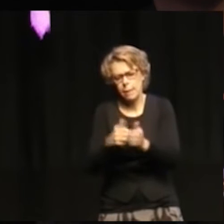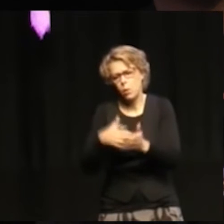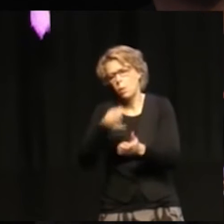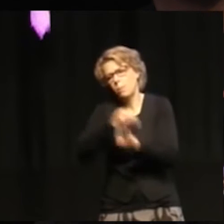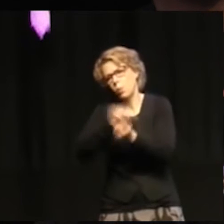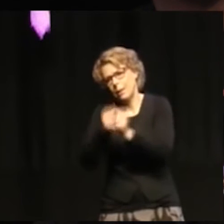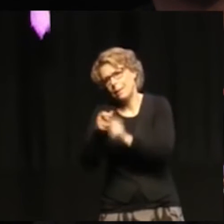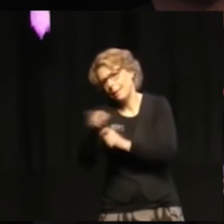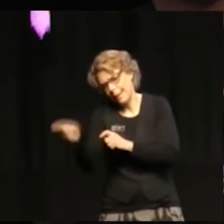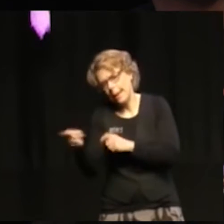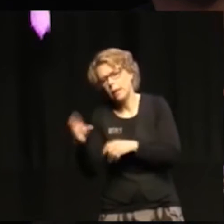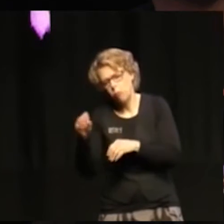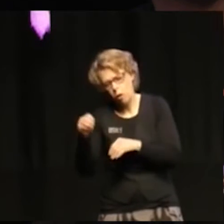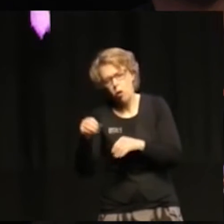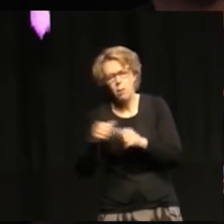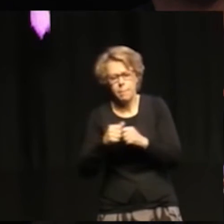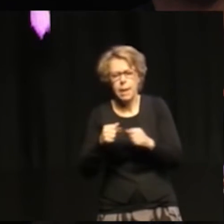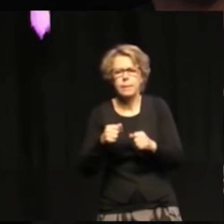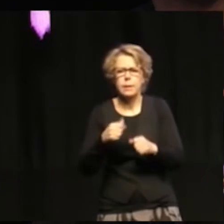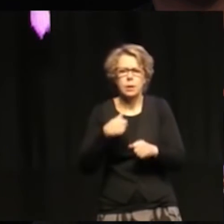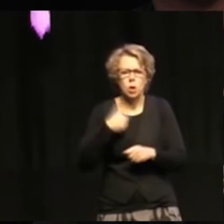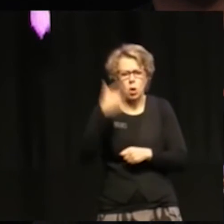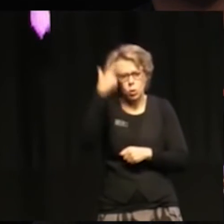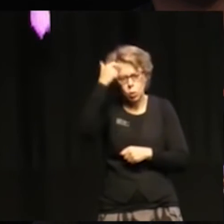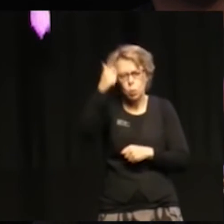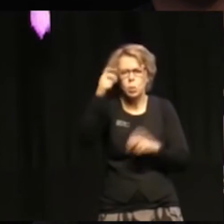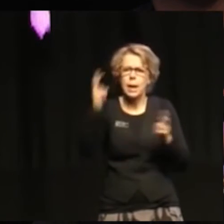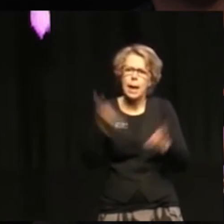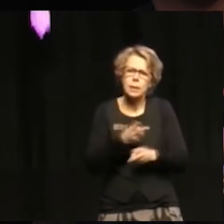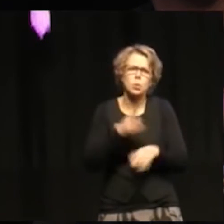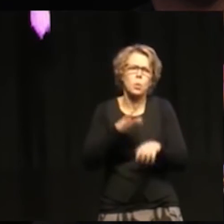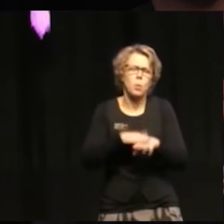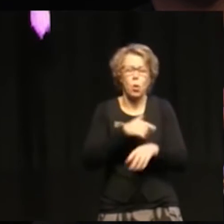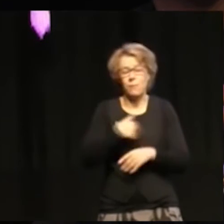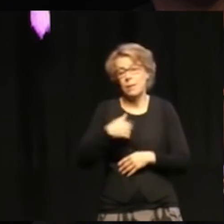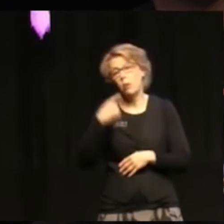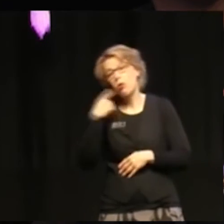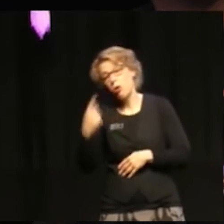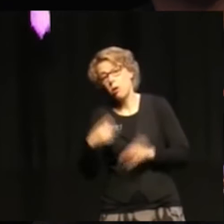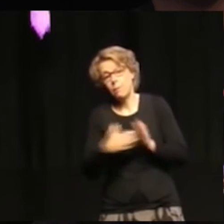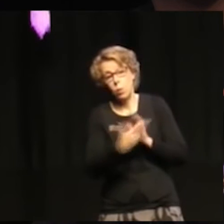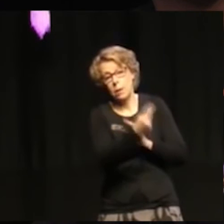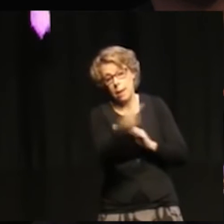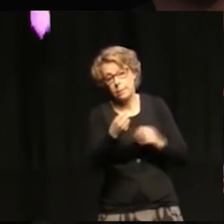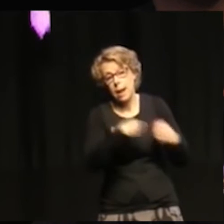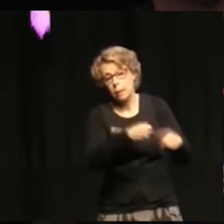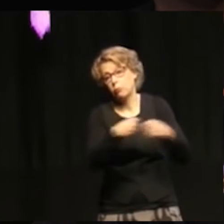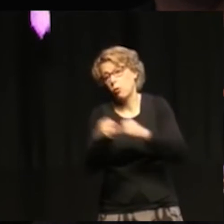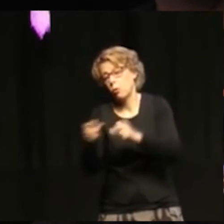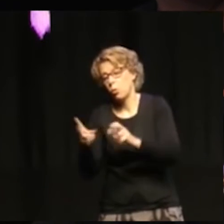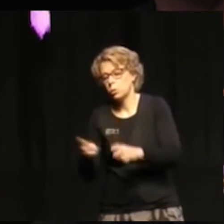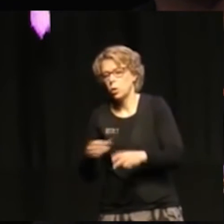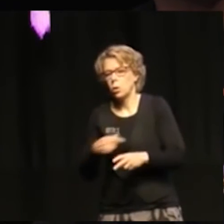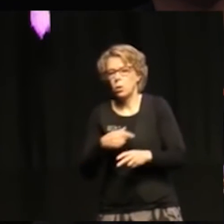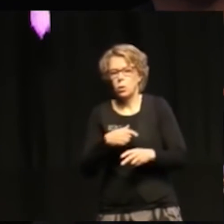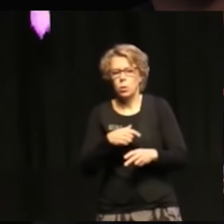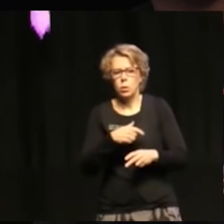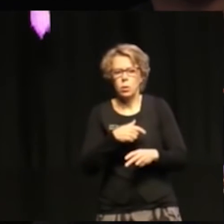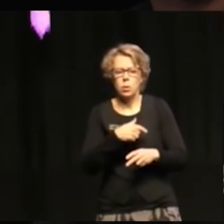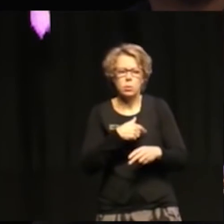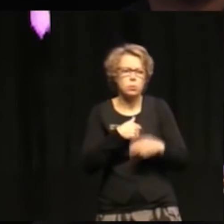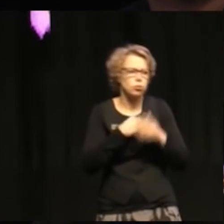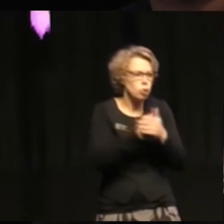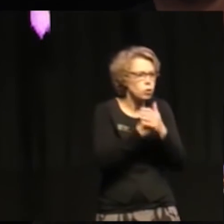sidan. Men jag tror, och det vi hör också från andra aktörer, att städer, företag...